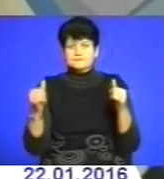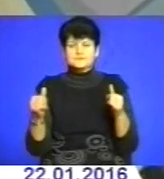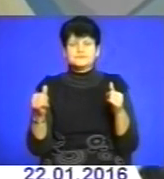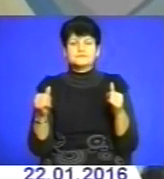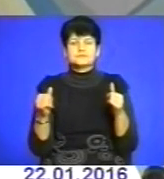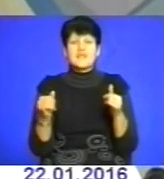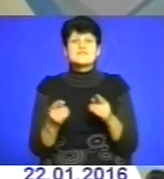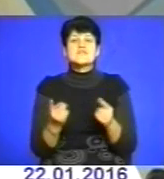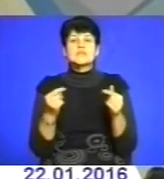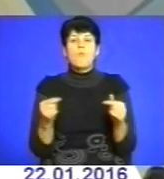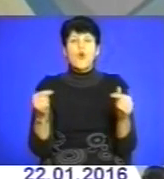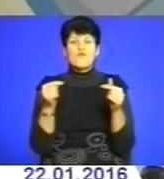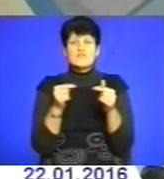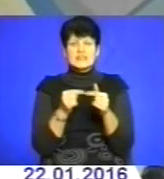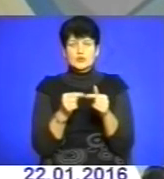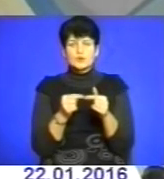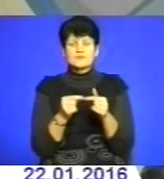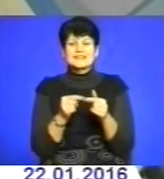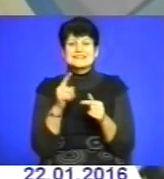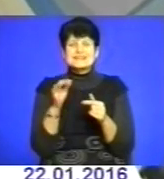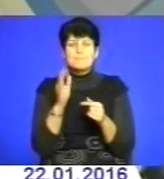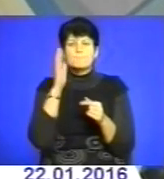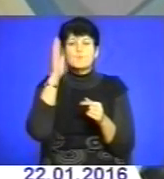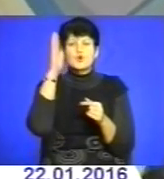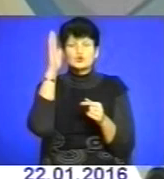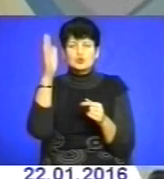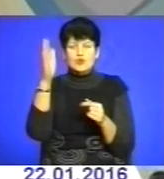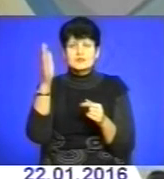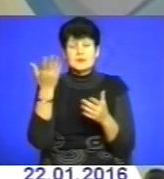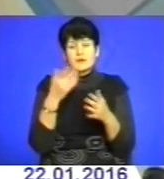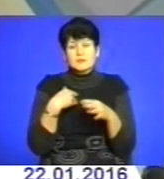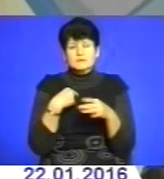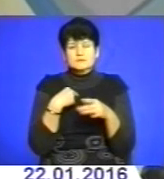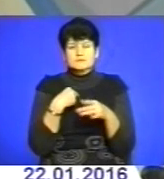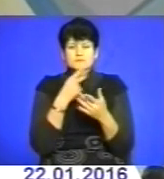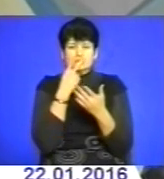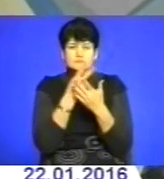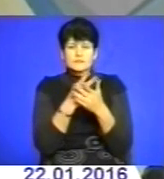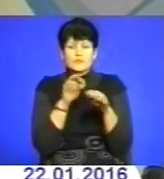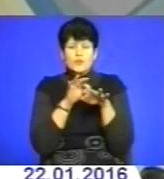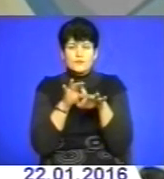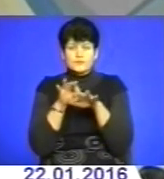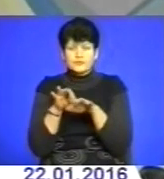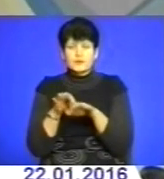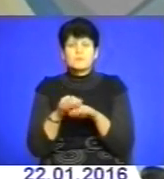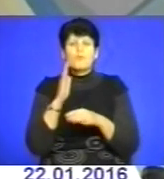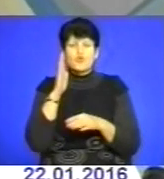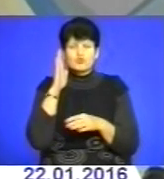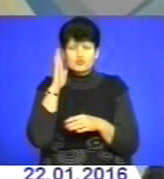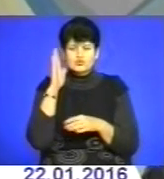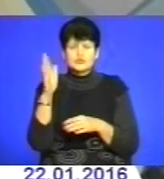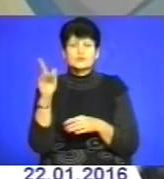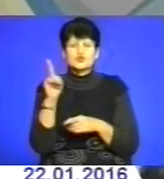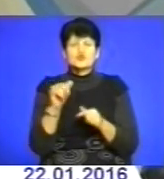Відповідно, за прогнозами, ми провели, прогнозується, що